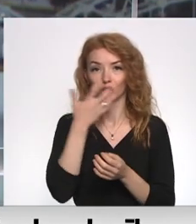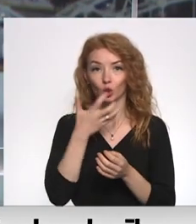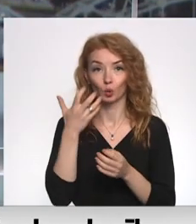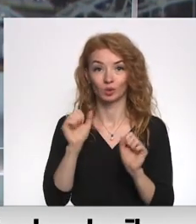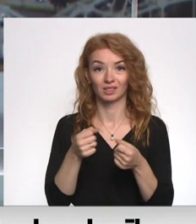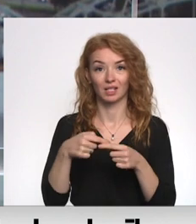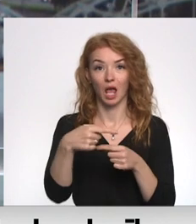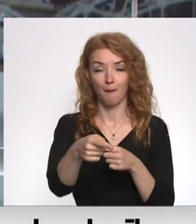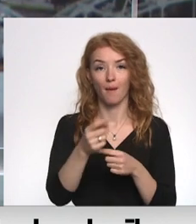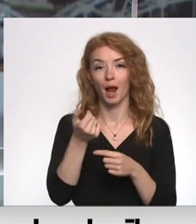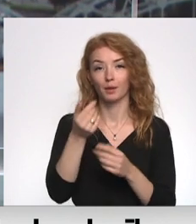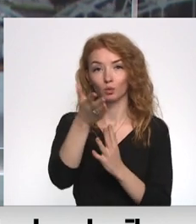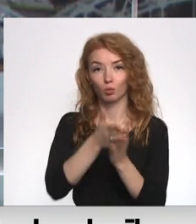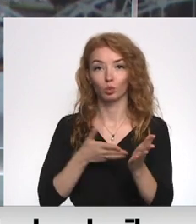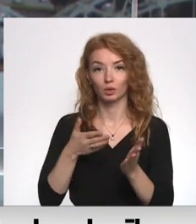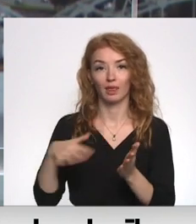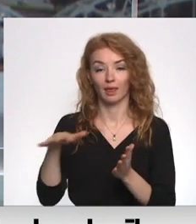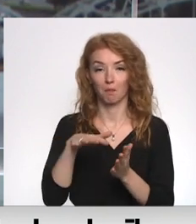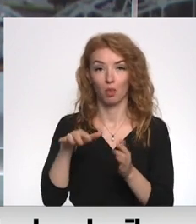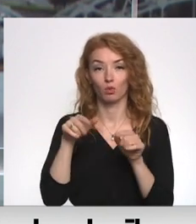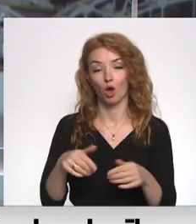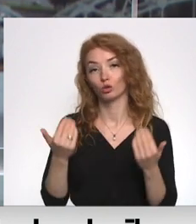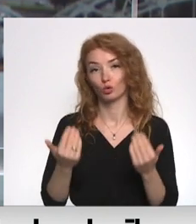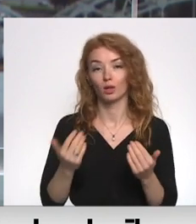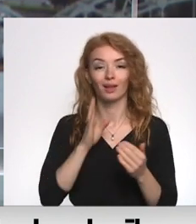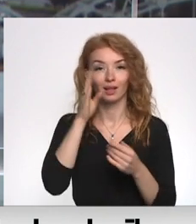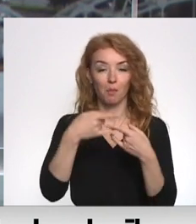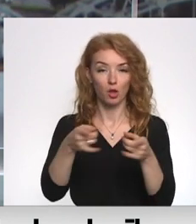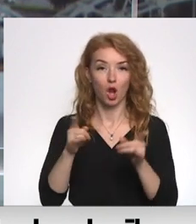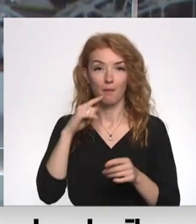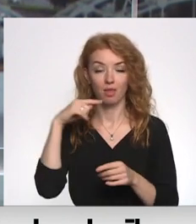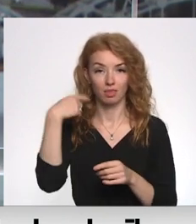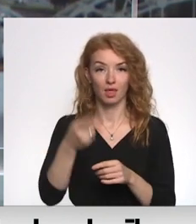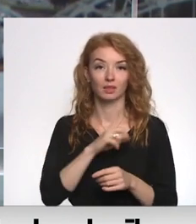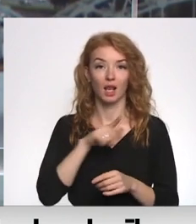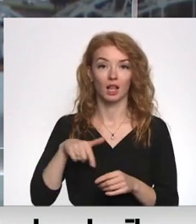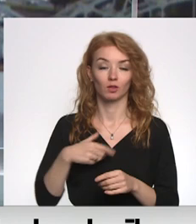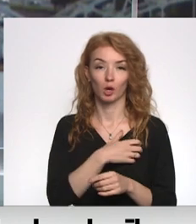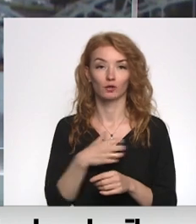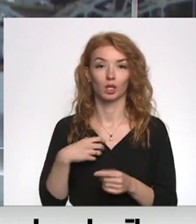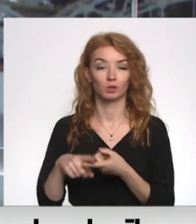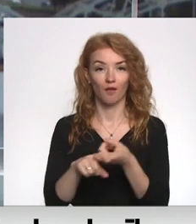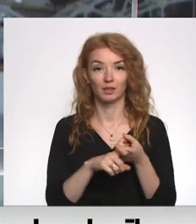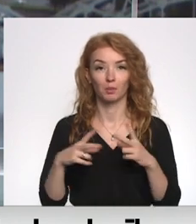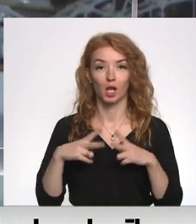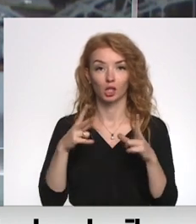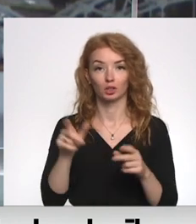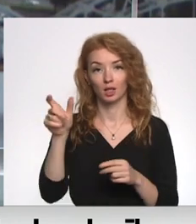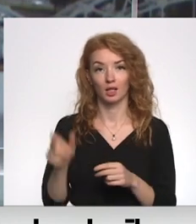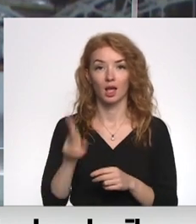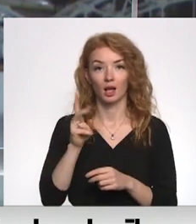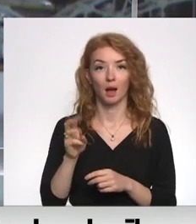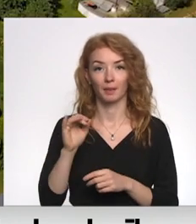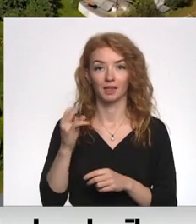varētu būt pat pusē mājasēmniecību. Tā šodien raidījumā rīta panorāma sacīja Latvijas pašvaldības avienības priekšsēdas Gins